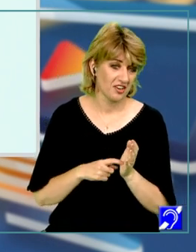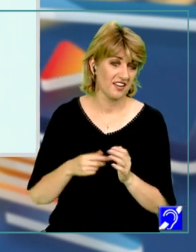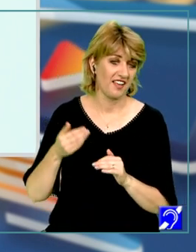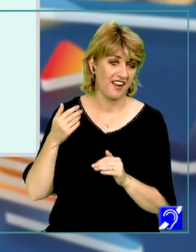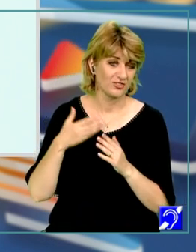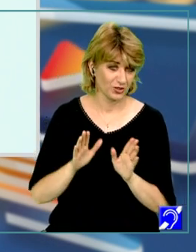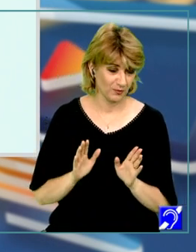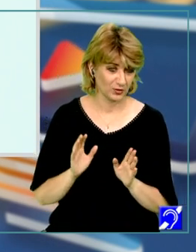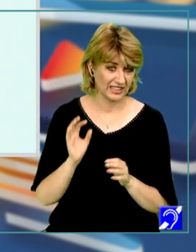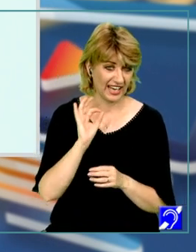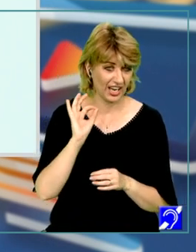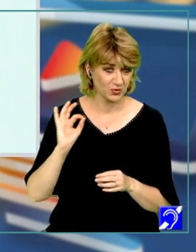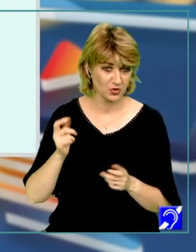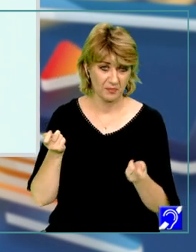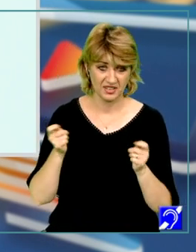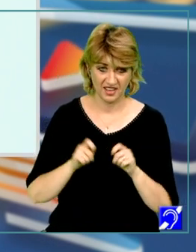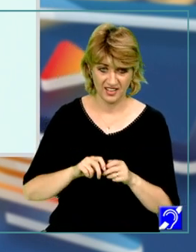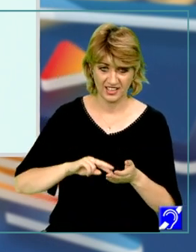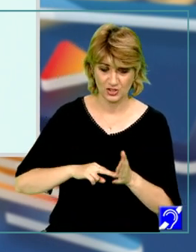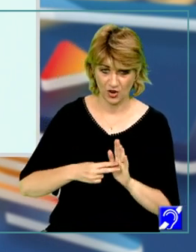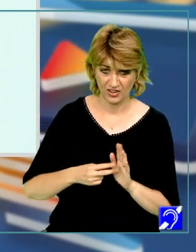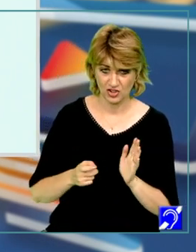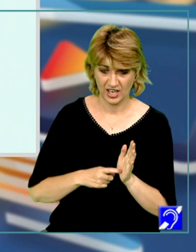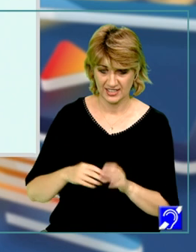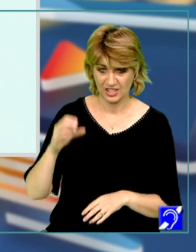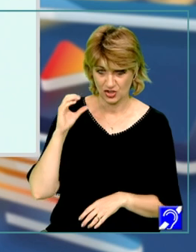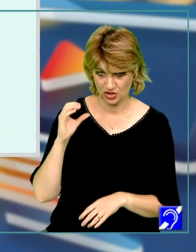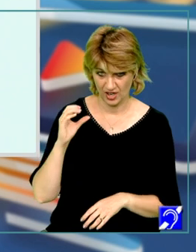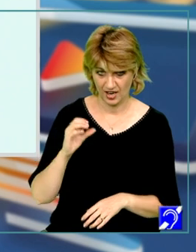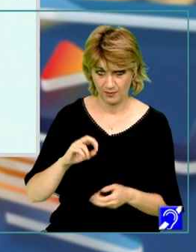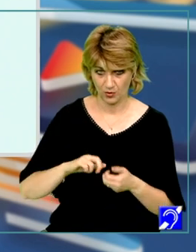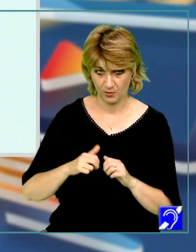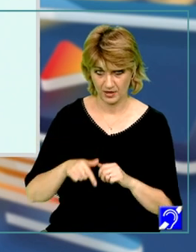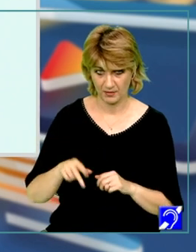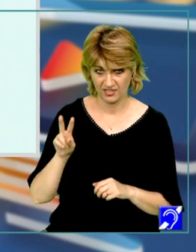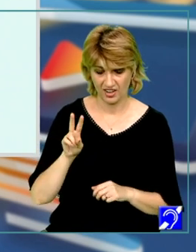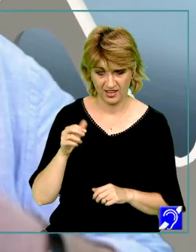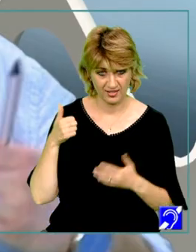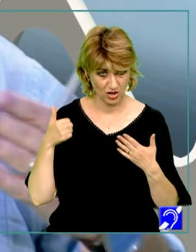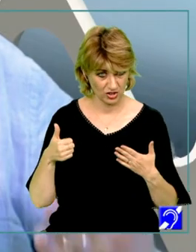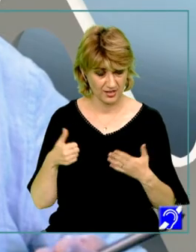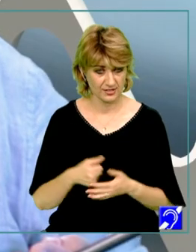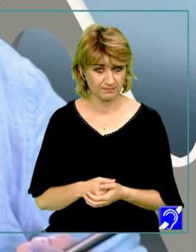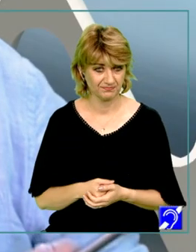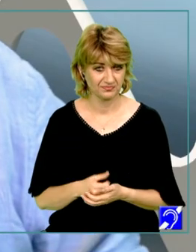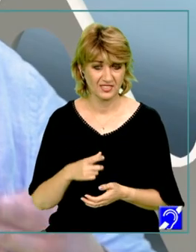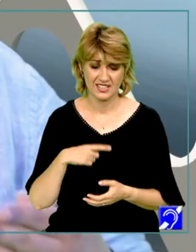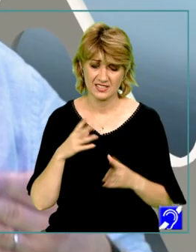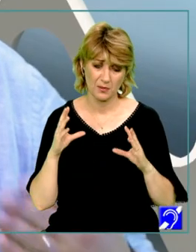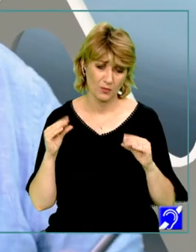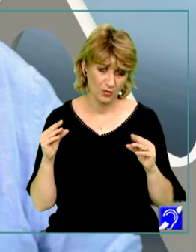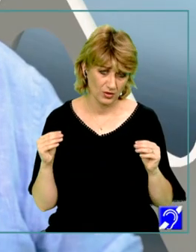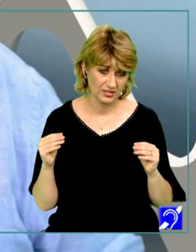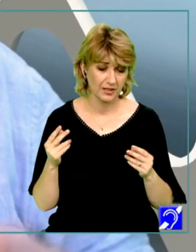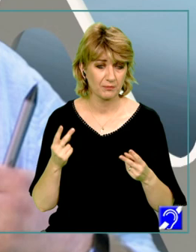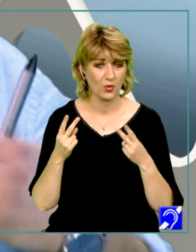enunț, cu asta înseamnă că am încheiat și rezolvarea cerinței C a problemei din varianta 6. Este mult, dar